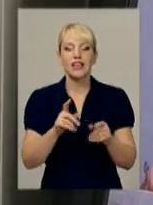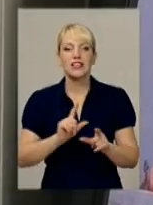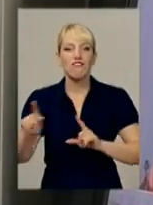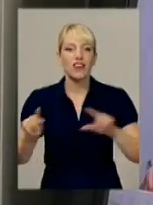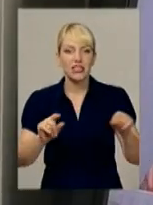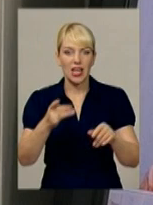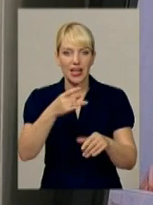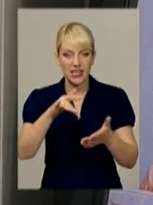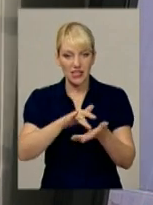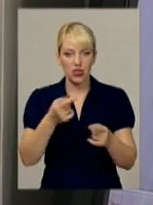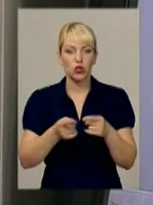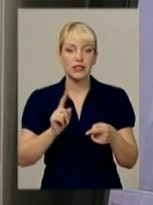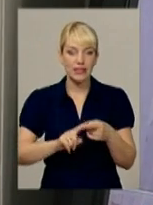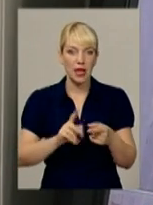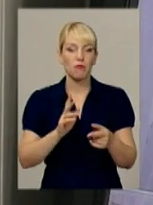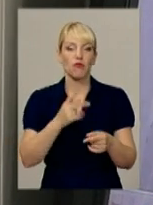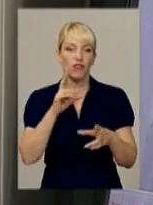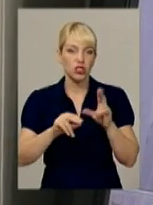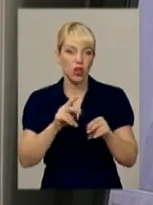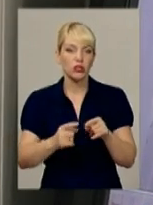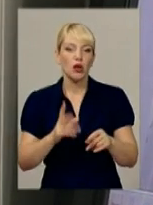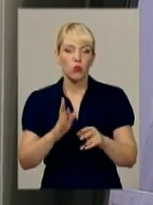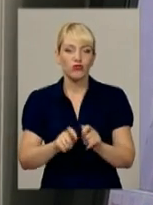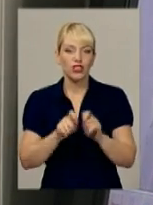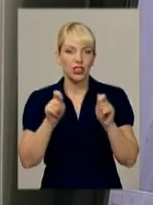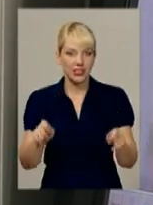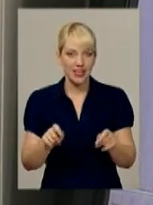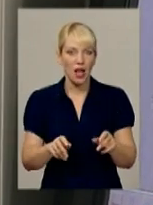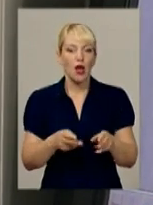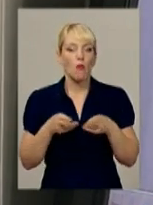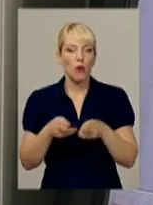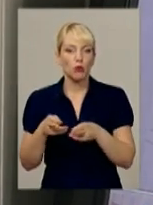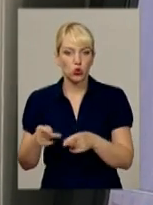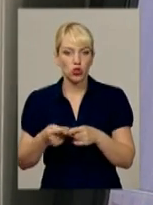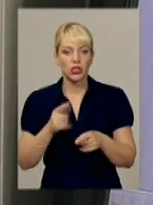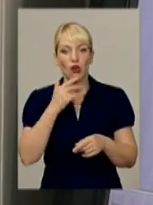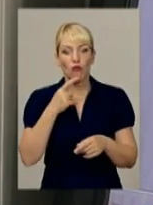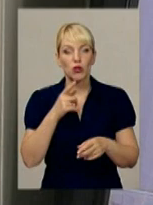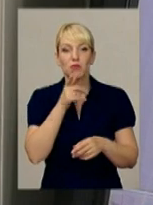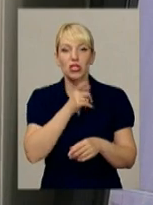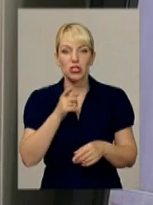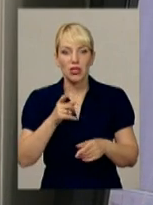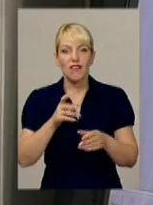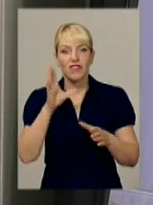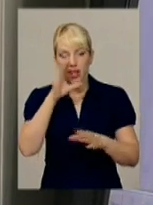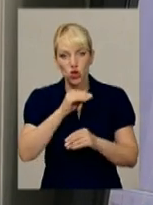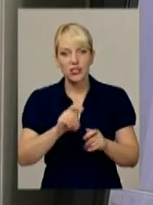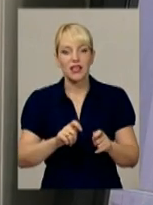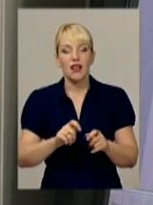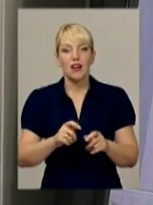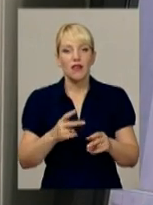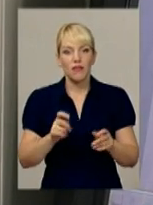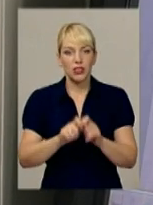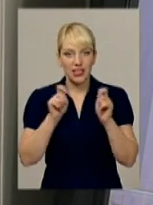вважають, що це позитивно вплине на розкриття правопорушень. Тепачі, що під час тестування відеокамер вдалося викрити серію пограбувань,